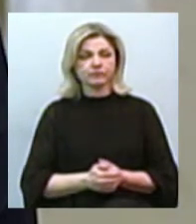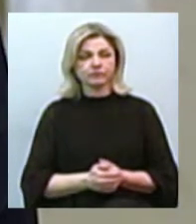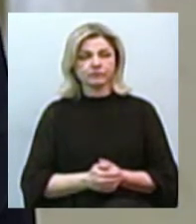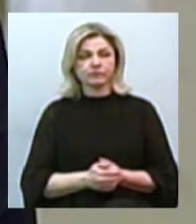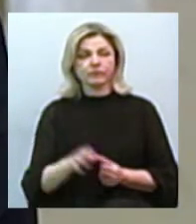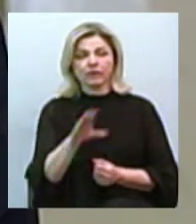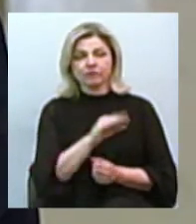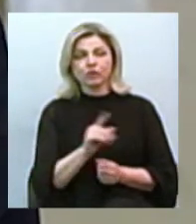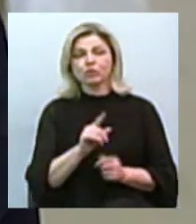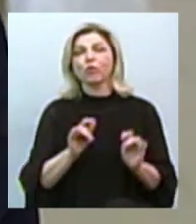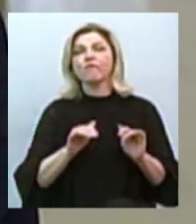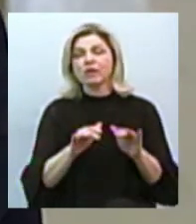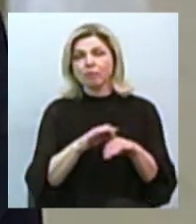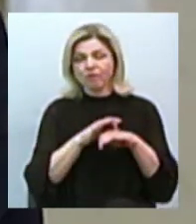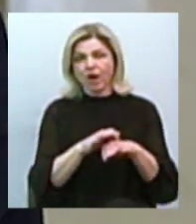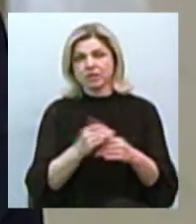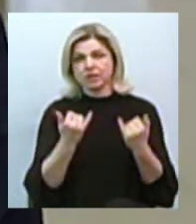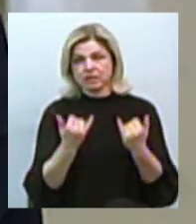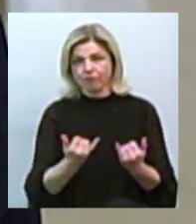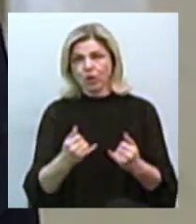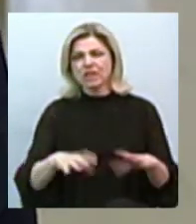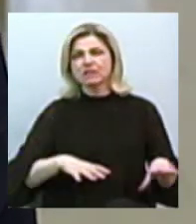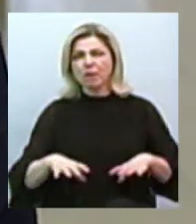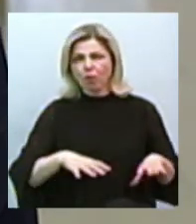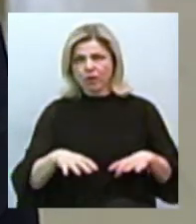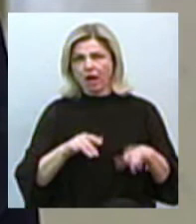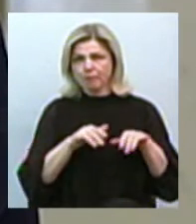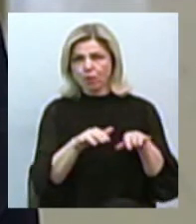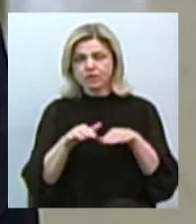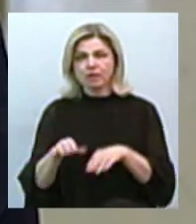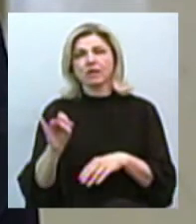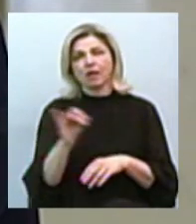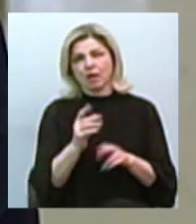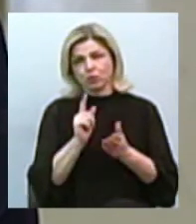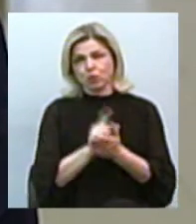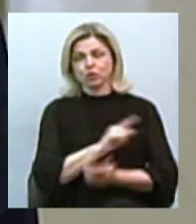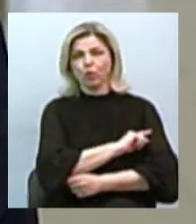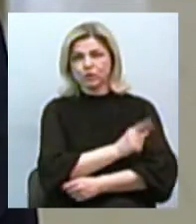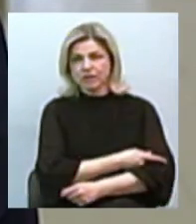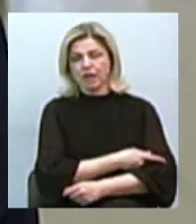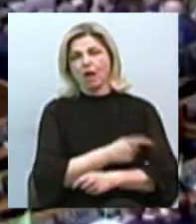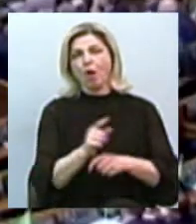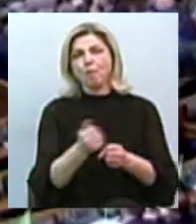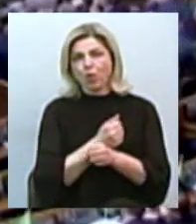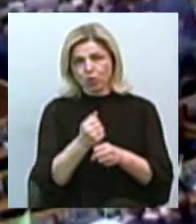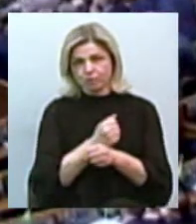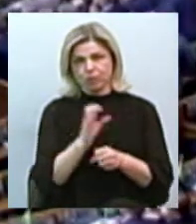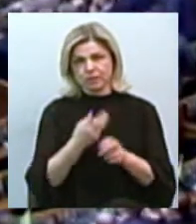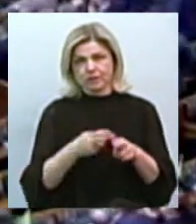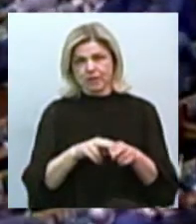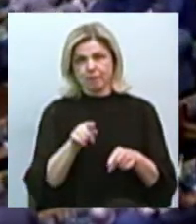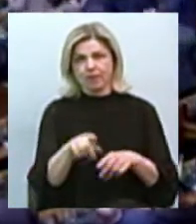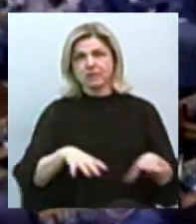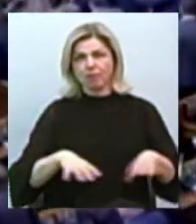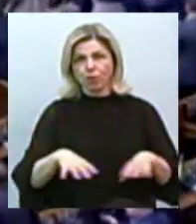сьогодні, спекулятивні процеси. І на сьогоднішній день Кабін має посилити боротьбу з цими речами. Закінчили